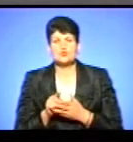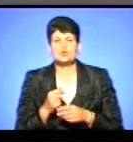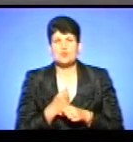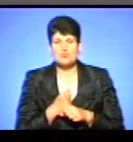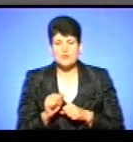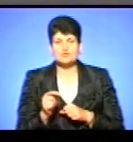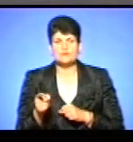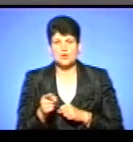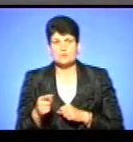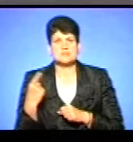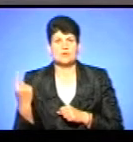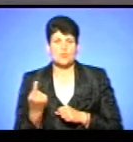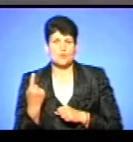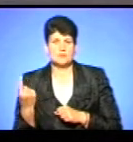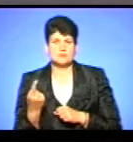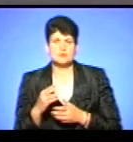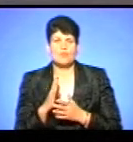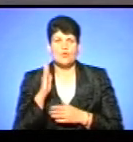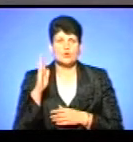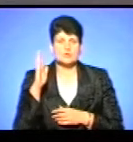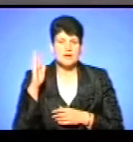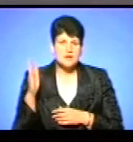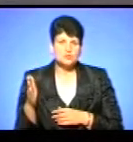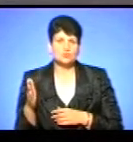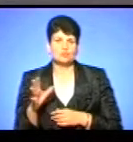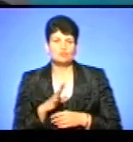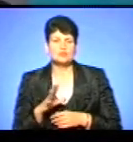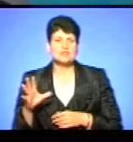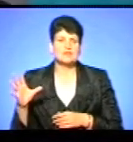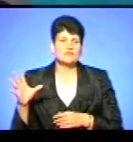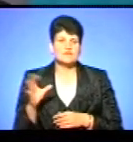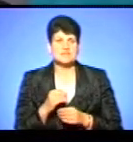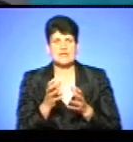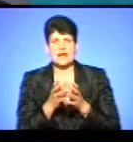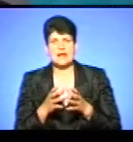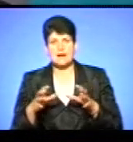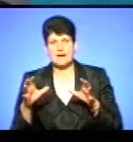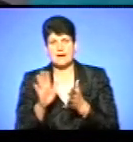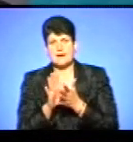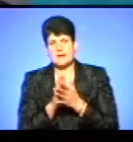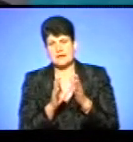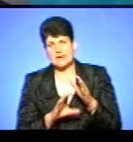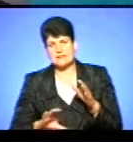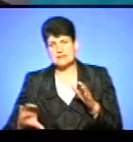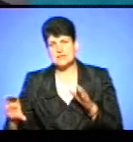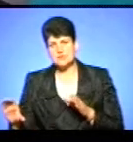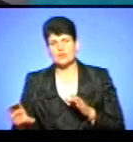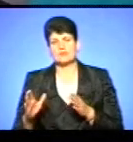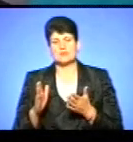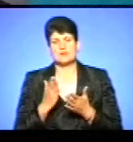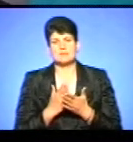щоб по Тернопільській області в подальшому досягнути те, щоб в нас всі були і каналізовані, і обладнані очисними спорудами,